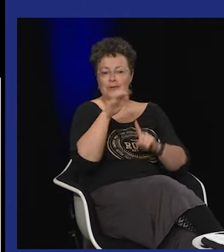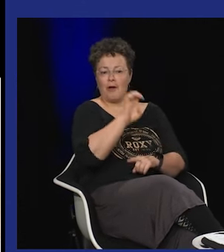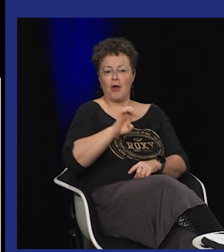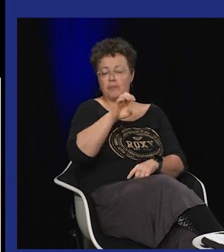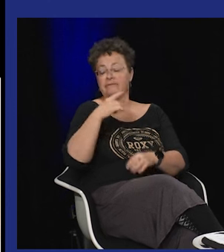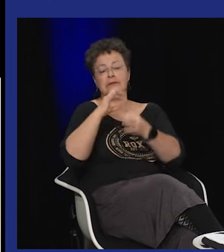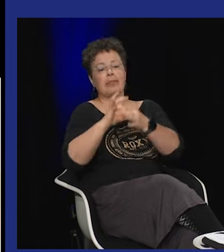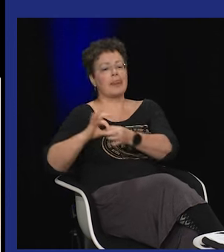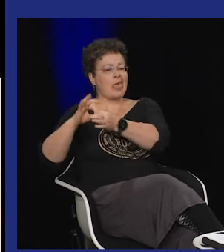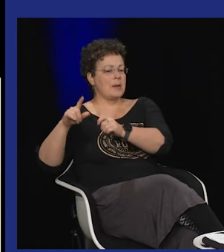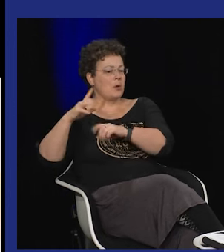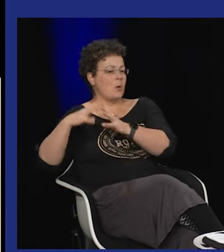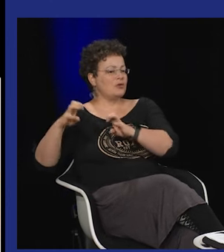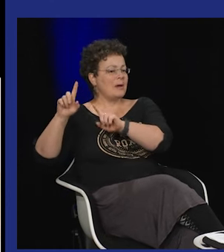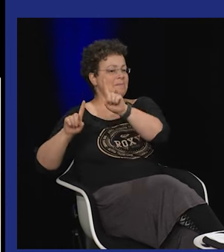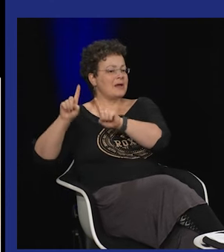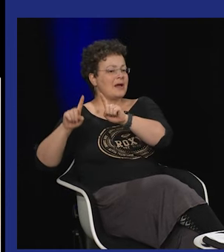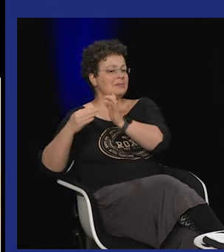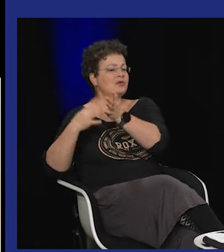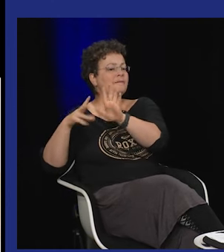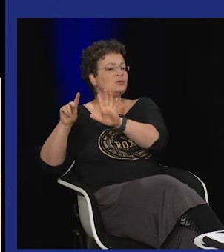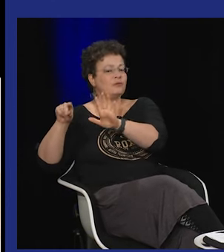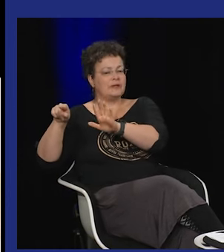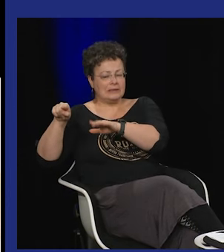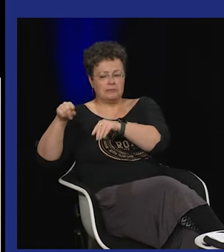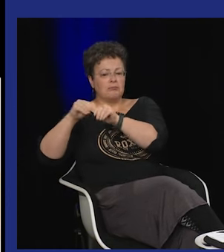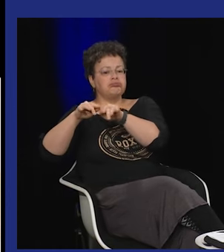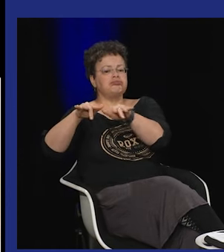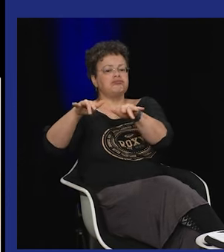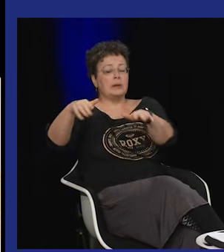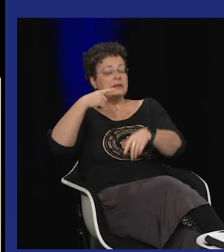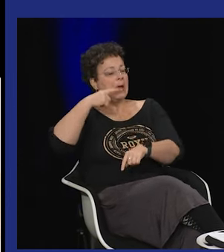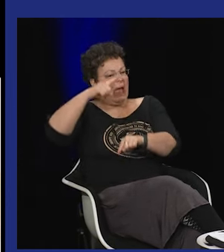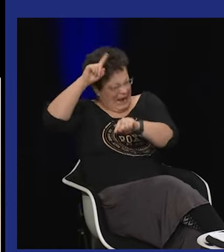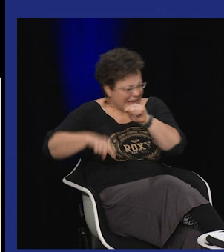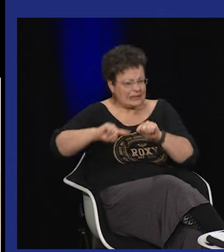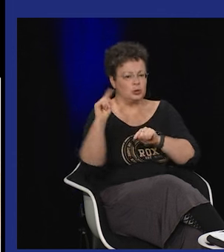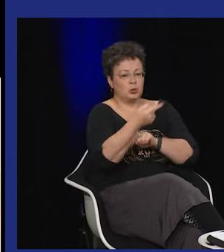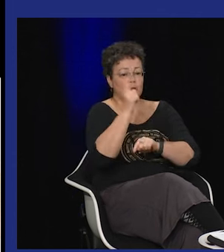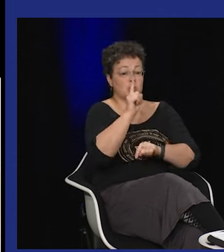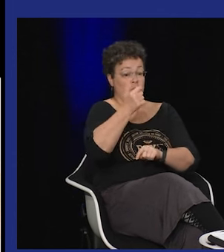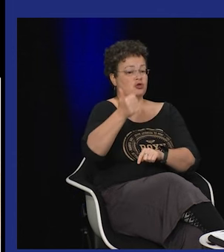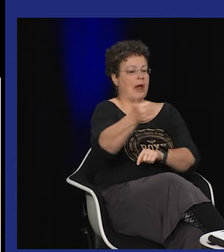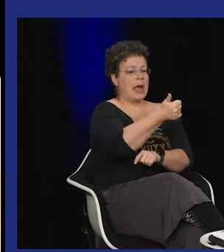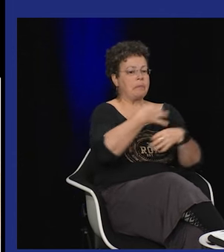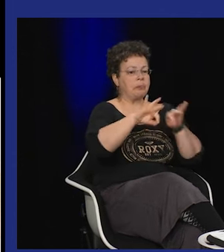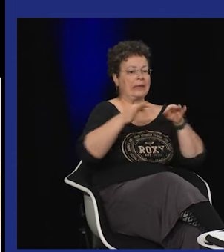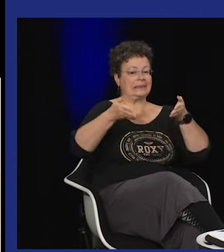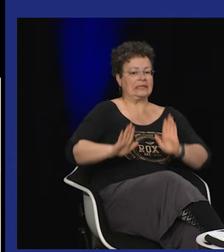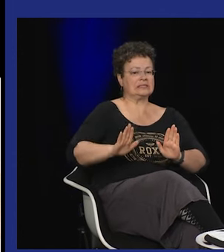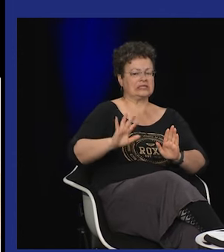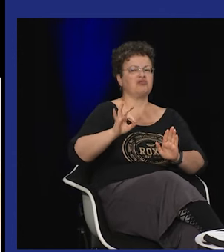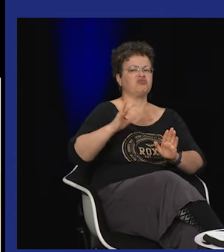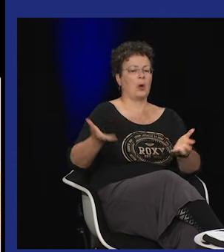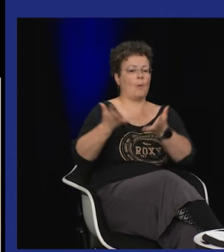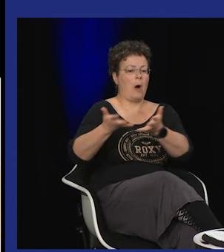et il y a un contexte social européen qui est intéressant c'est vrai que au congrès de Milan en 1880 cette interdiction